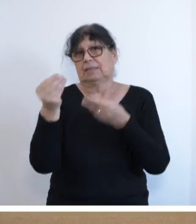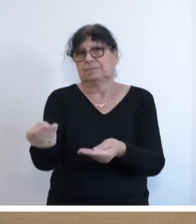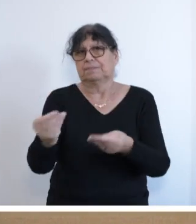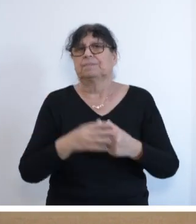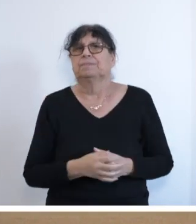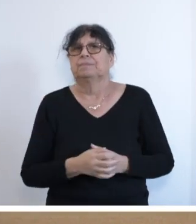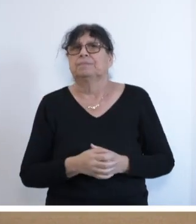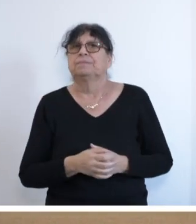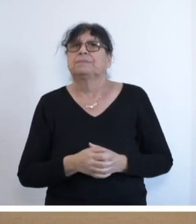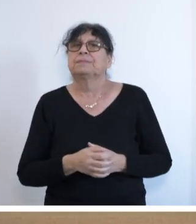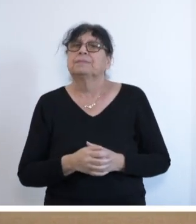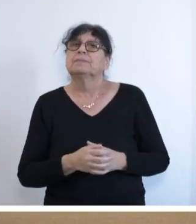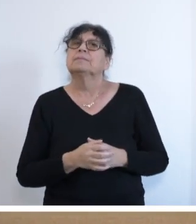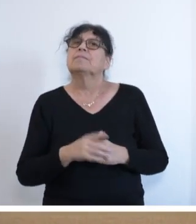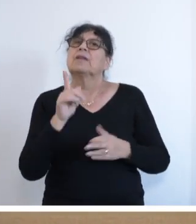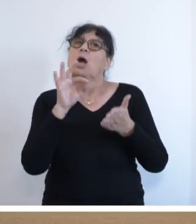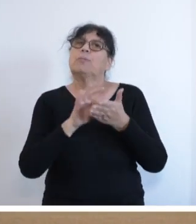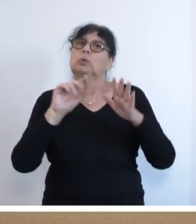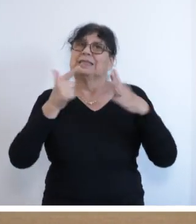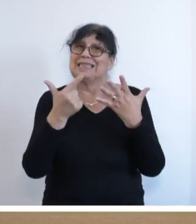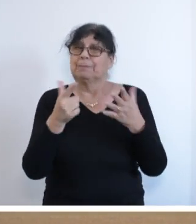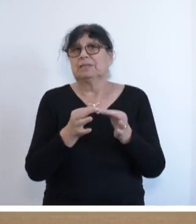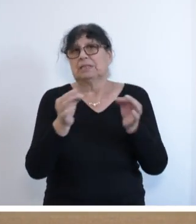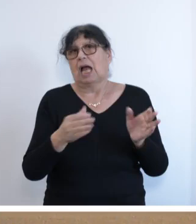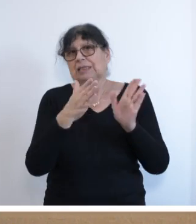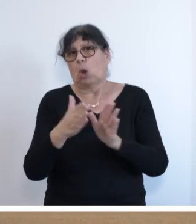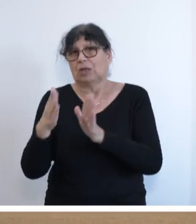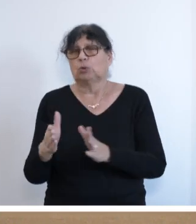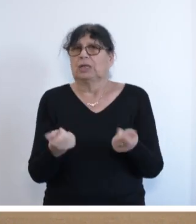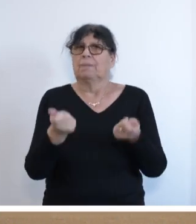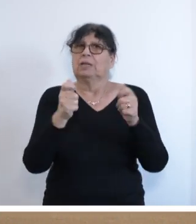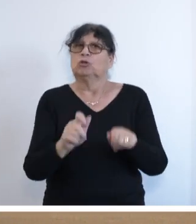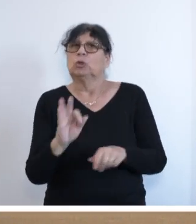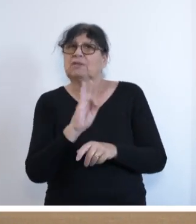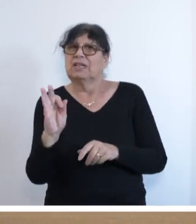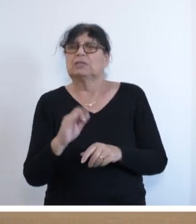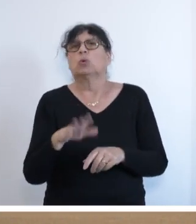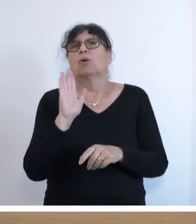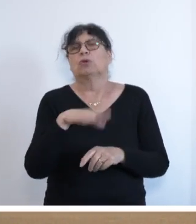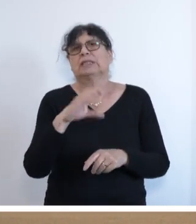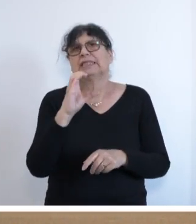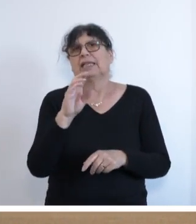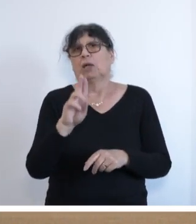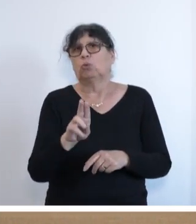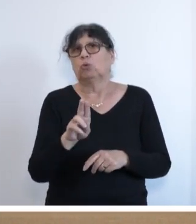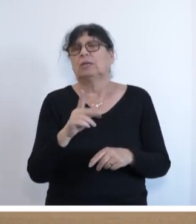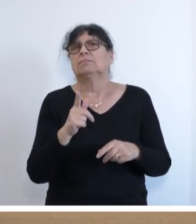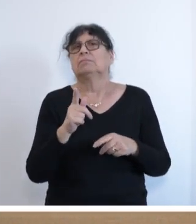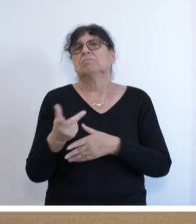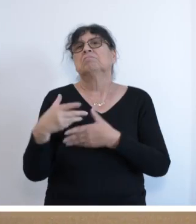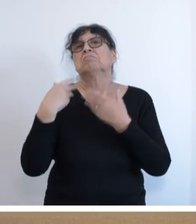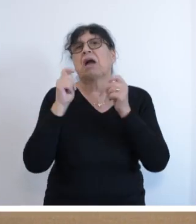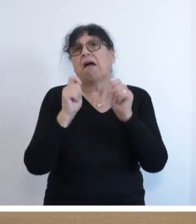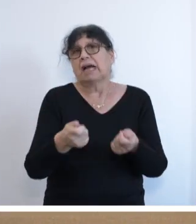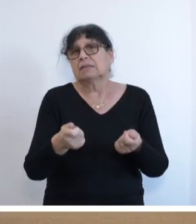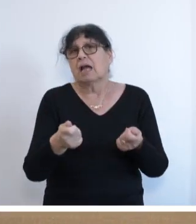Zu Punkt 7 der Tagesordnung, Beschlussfassung über den von der CDU-Landtagsfraktion eingebrachten